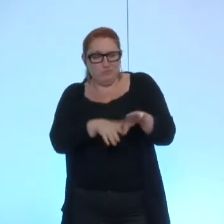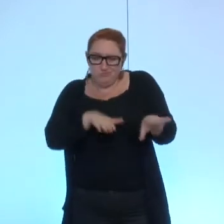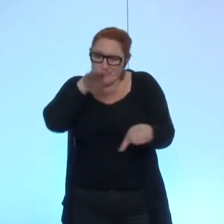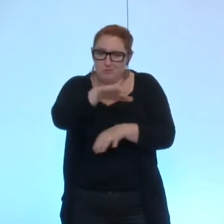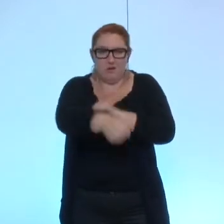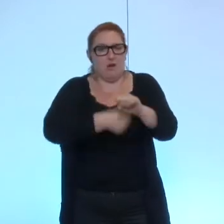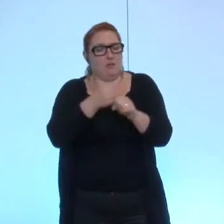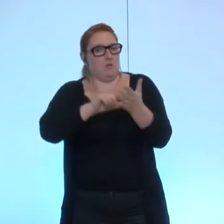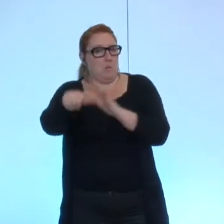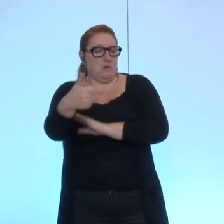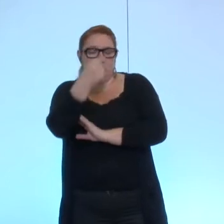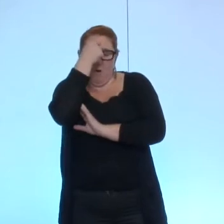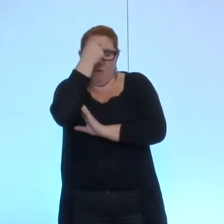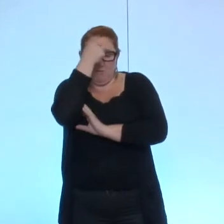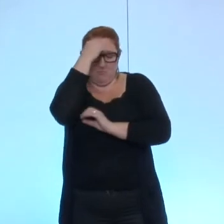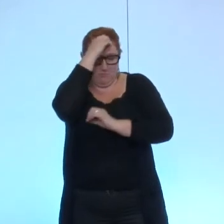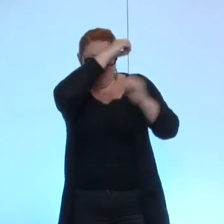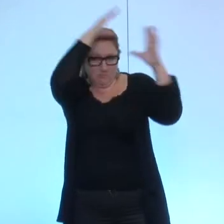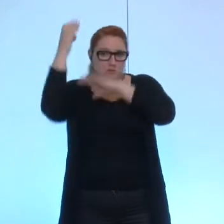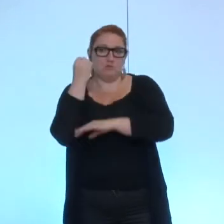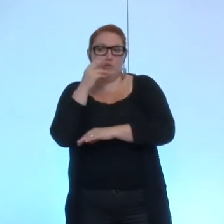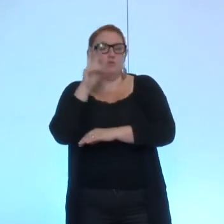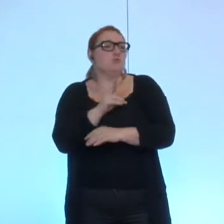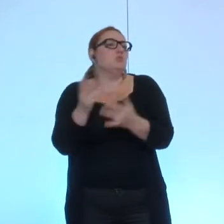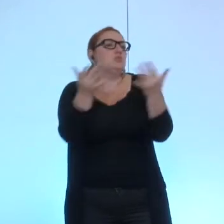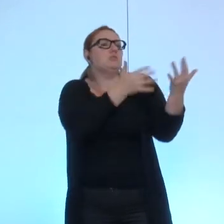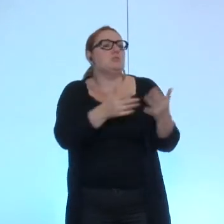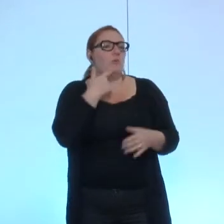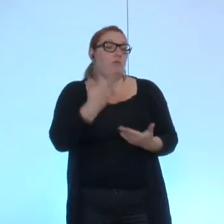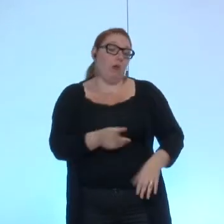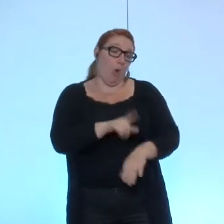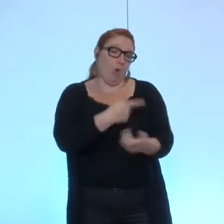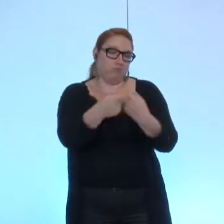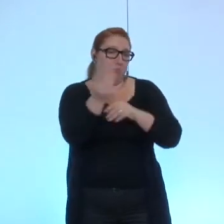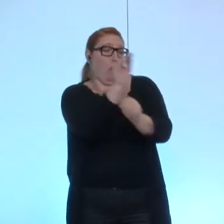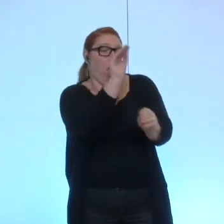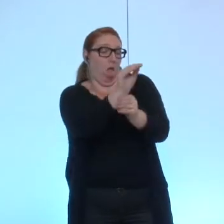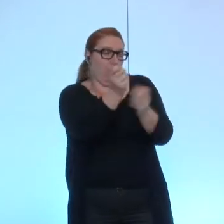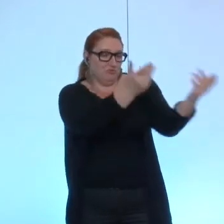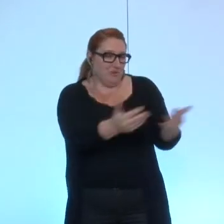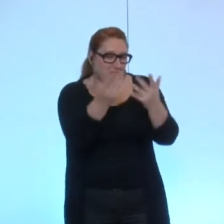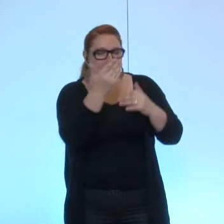et en effet juste pour vous donner un chiffre je ne pas vous abreuver de Astercy mais en effet